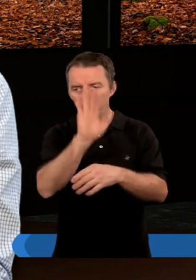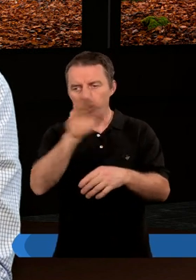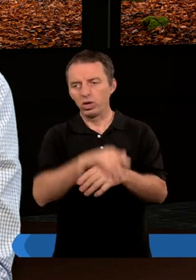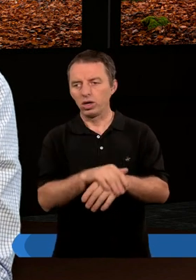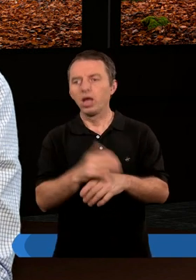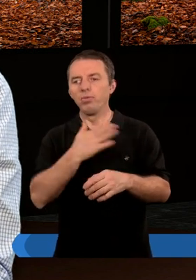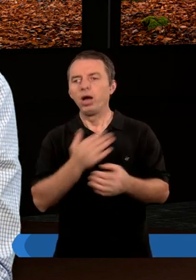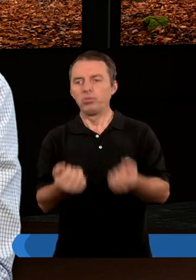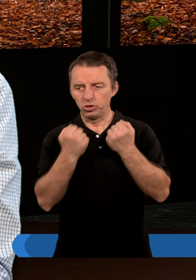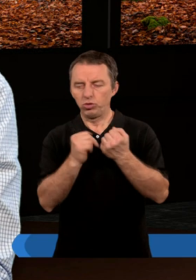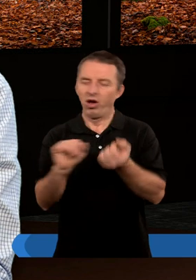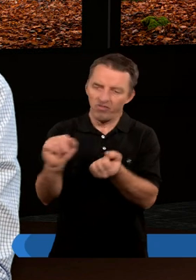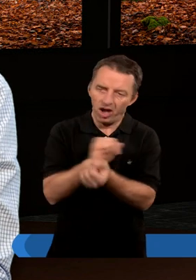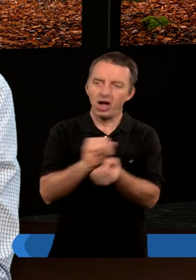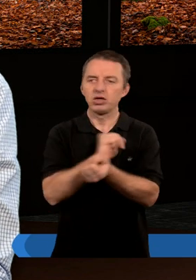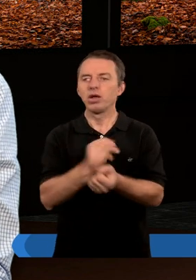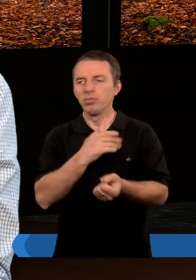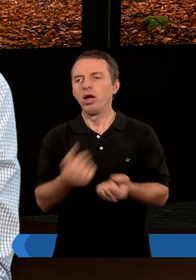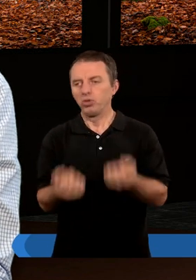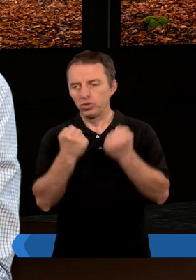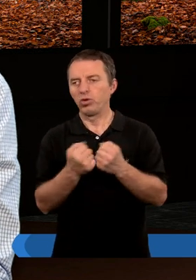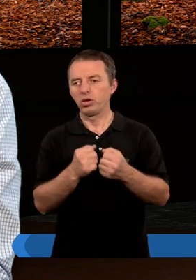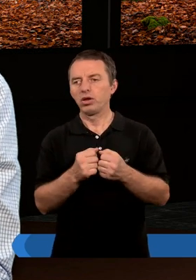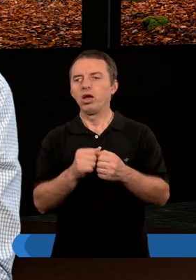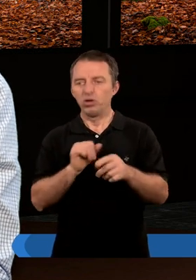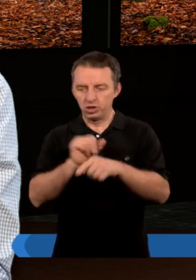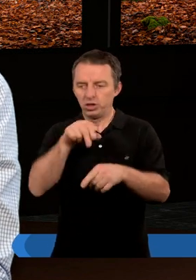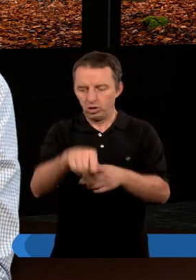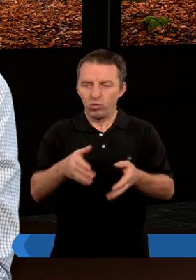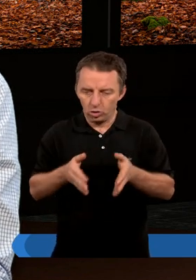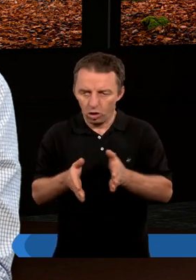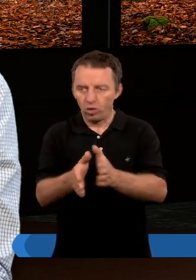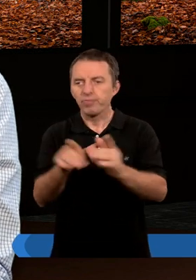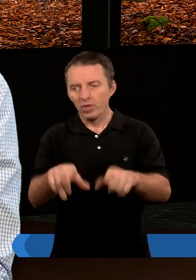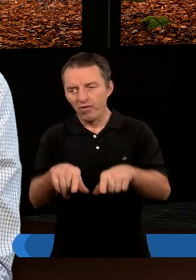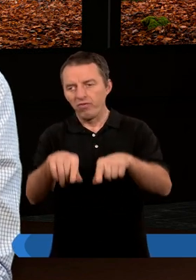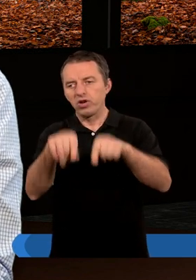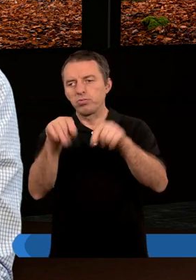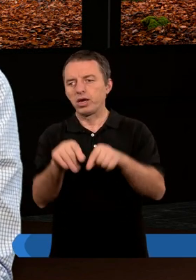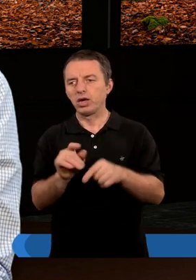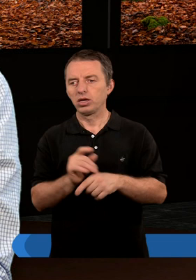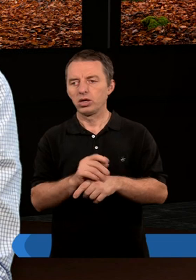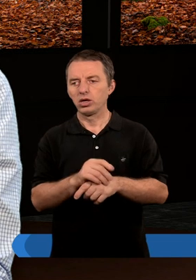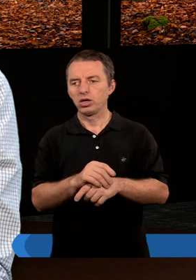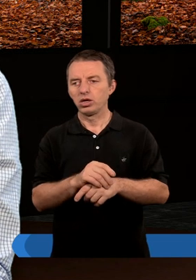Duch Święty i Bóg i ja mam siłę walczyć. Ja mam siłę, żeby iść tej drogi i wybierać już